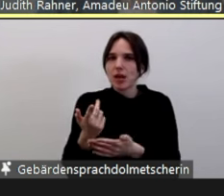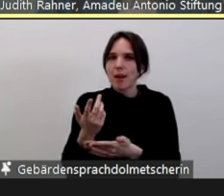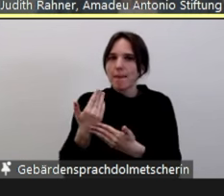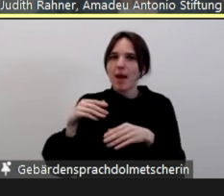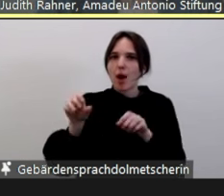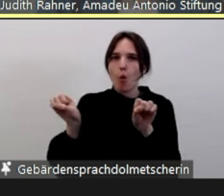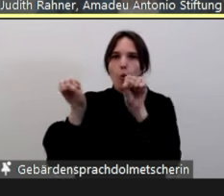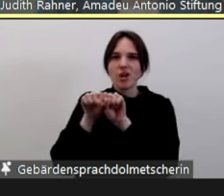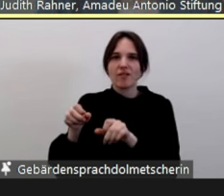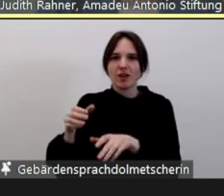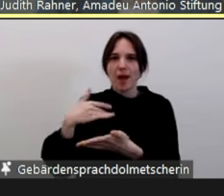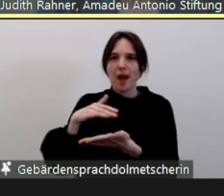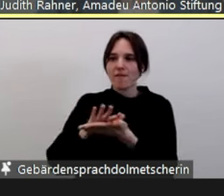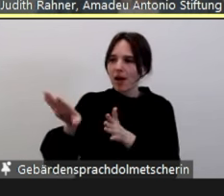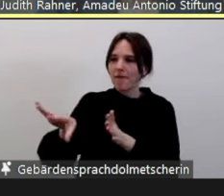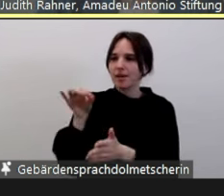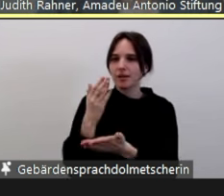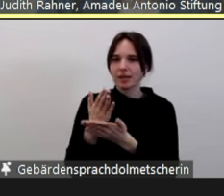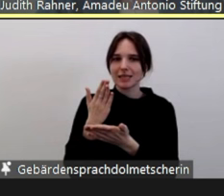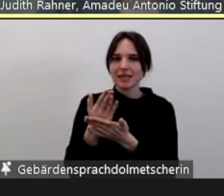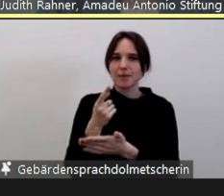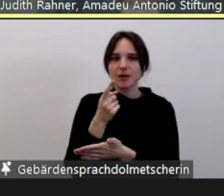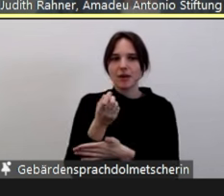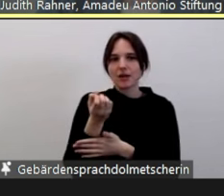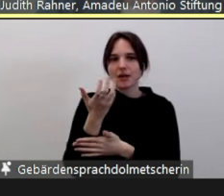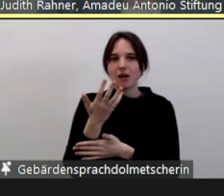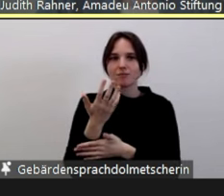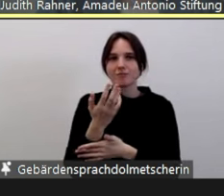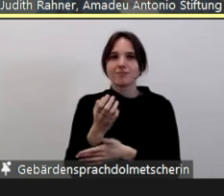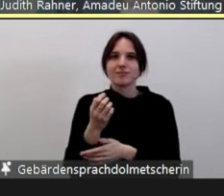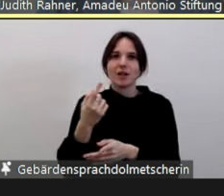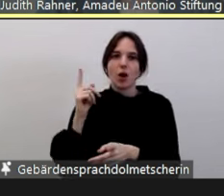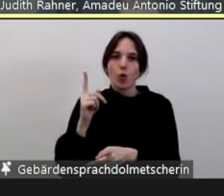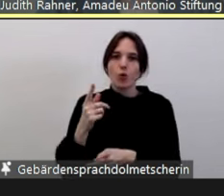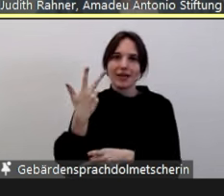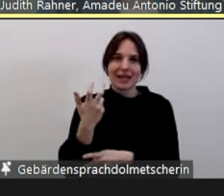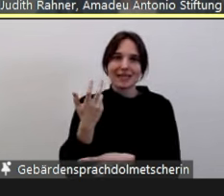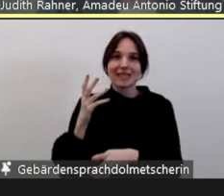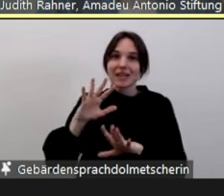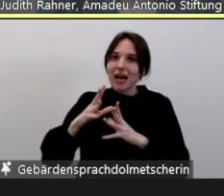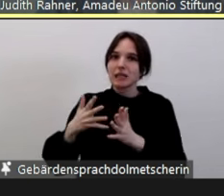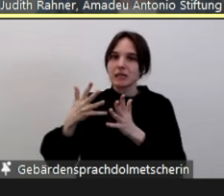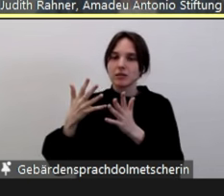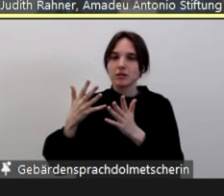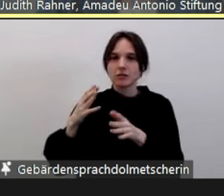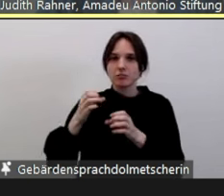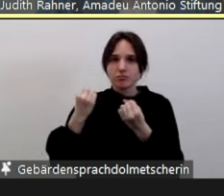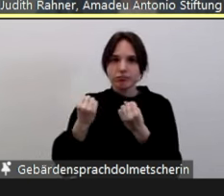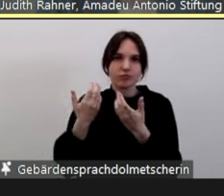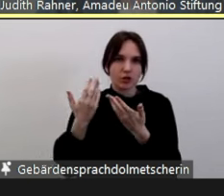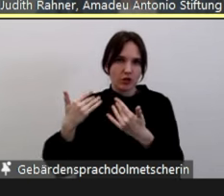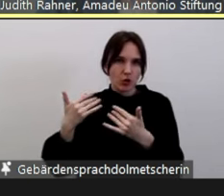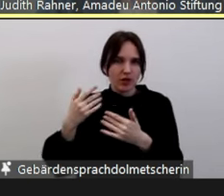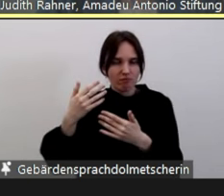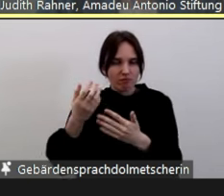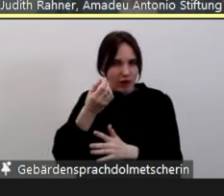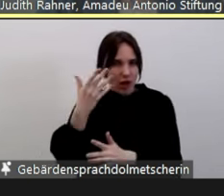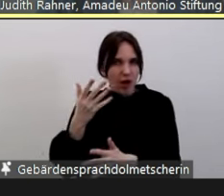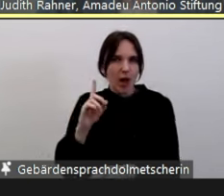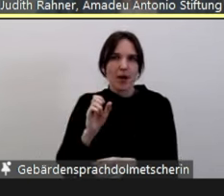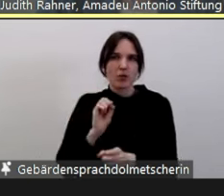Zahlen auch ein bisschen mit Vorsicht zu genießen. Aber der Hass auf Menschen, die sich im Internet oder in sozialen Netzwerken zu den Themen